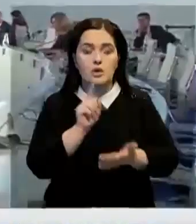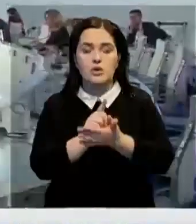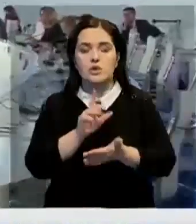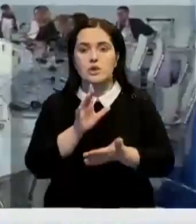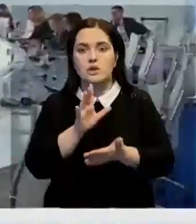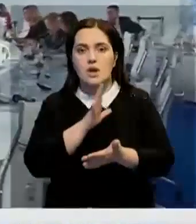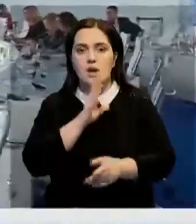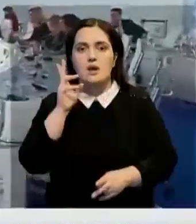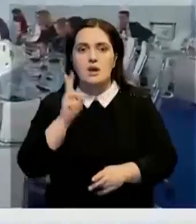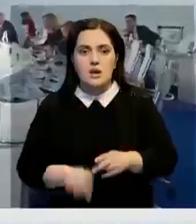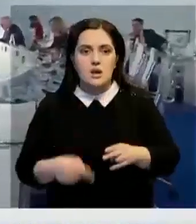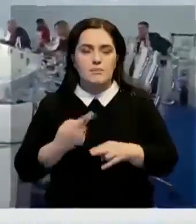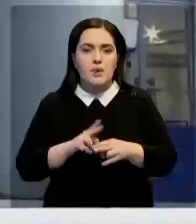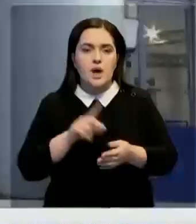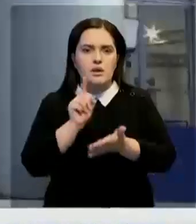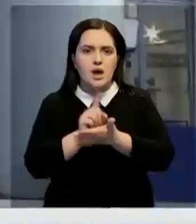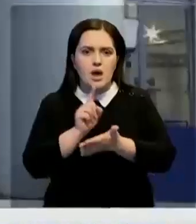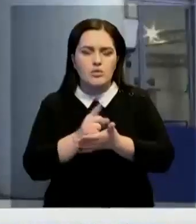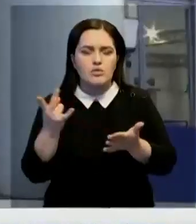конец гонке налоговых послаблений.